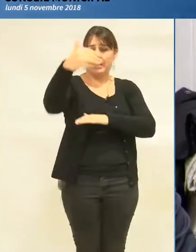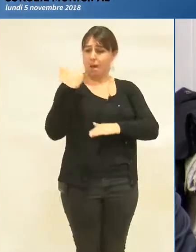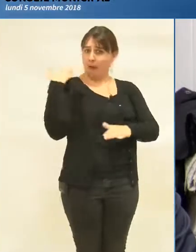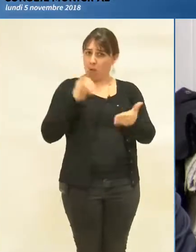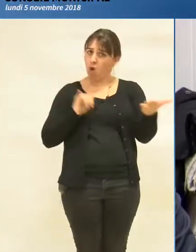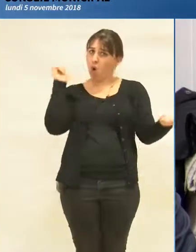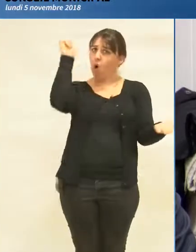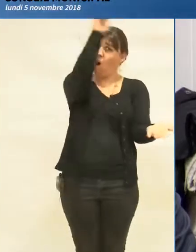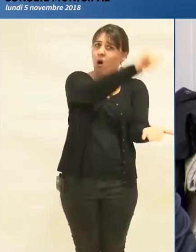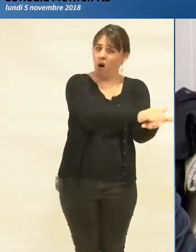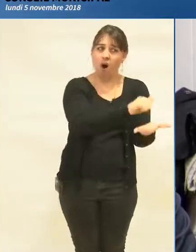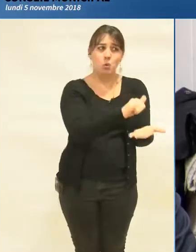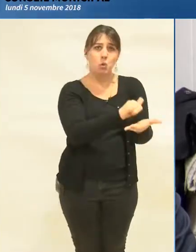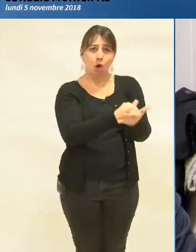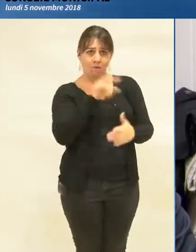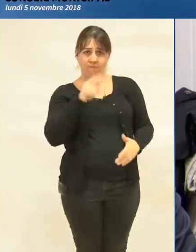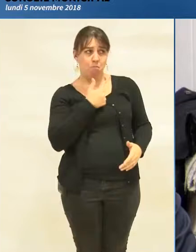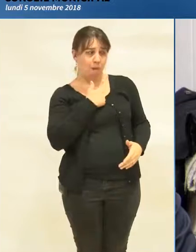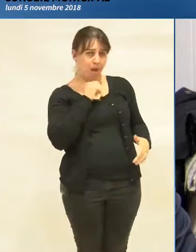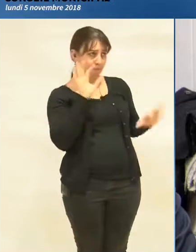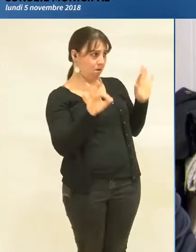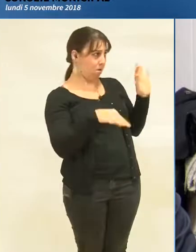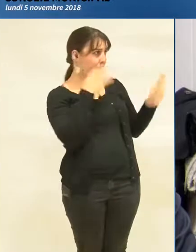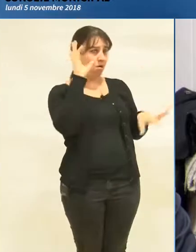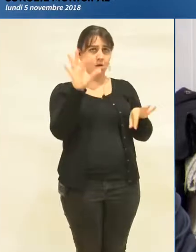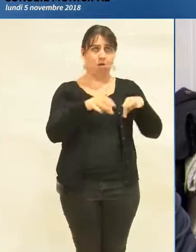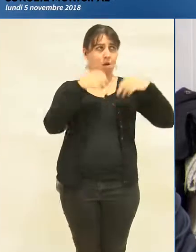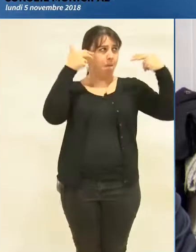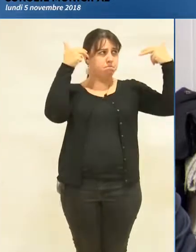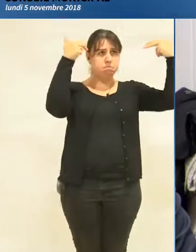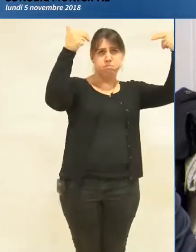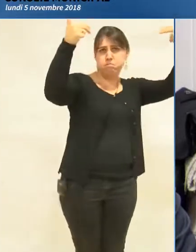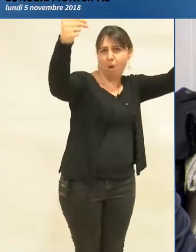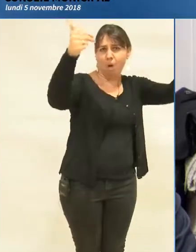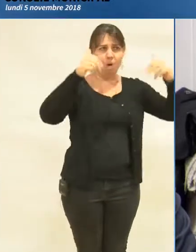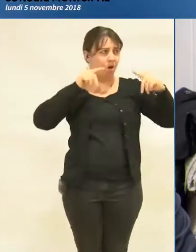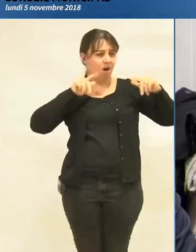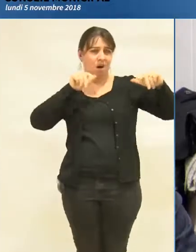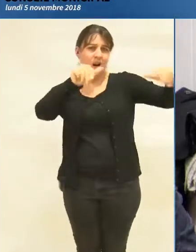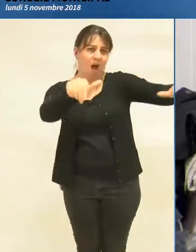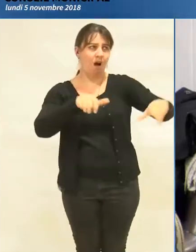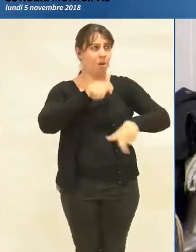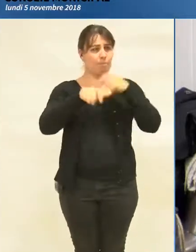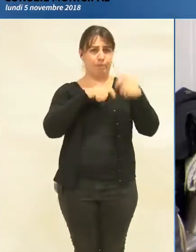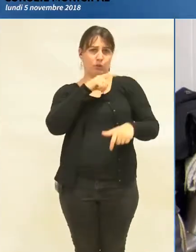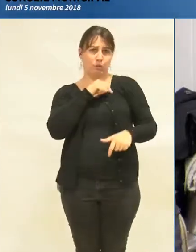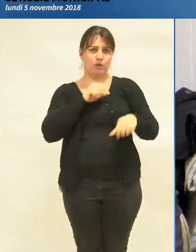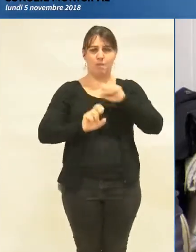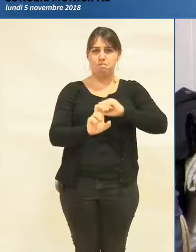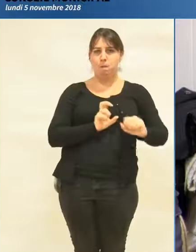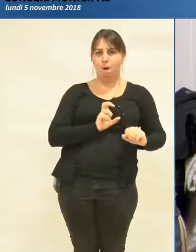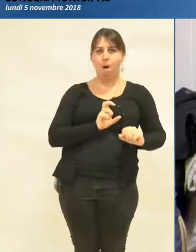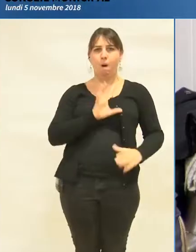très longtemps. Il y a effectivement de la vidéoprotection des policiers en nombre,